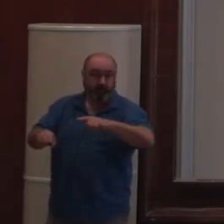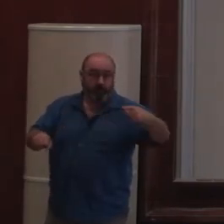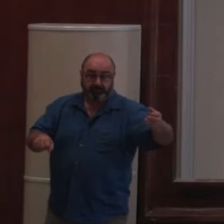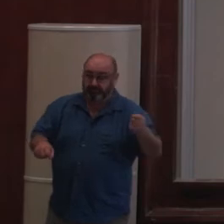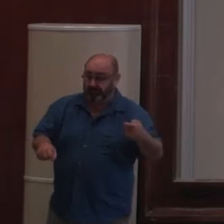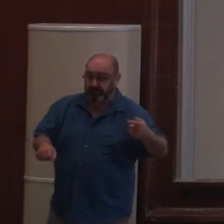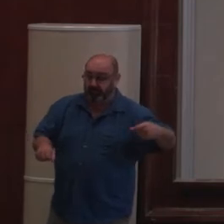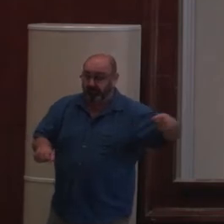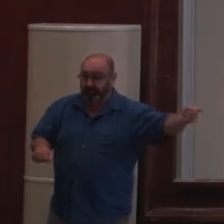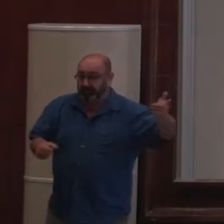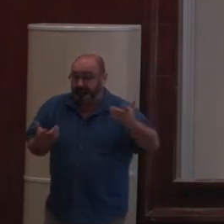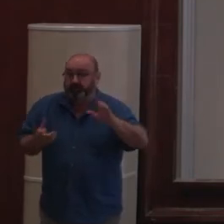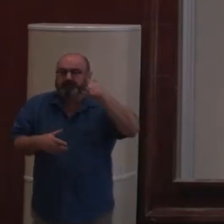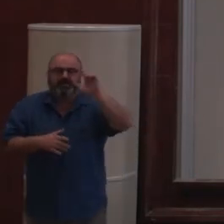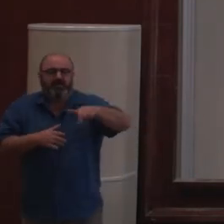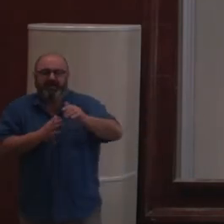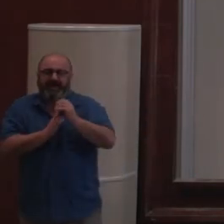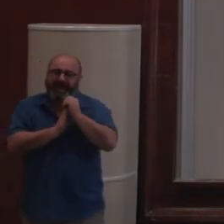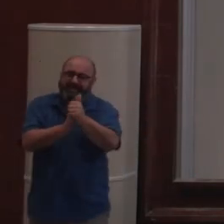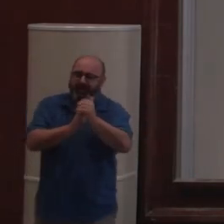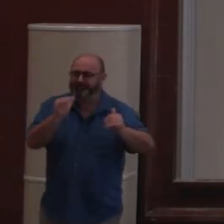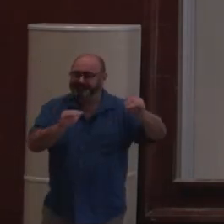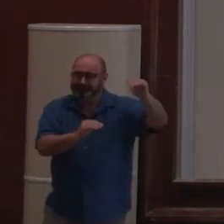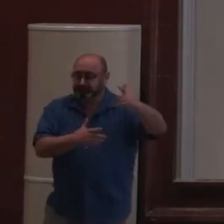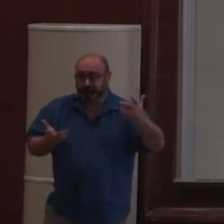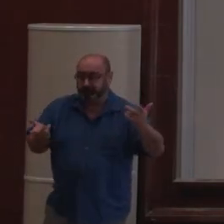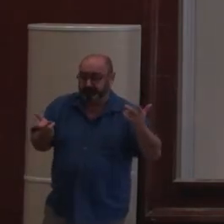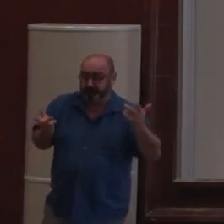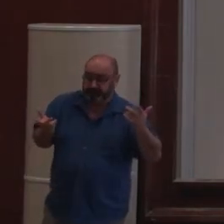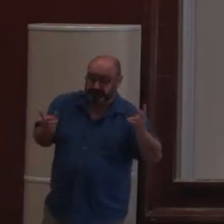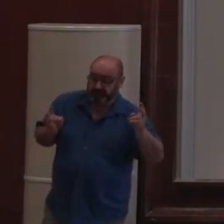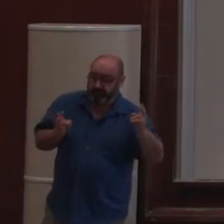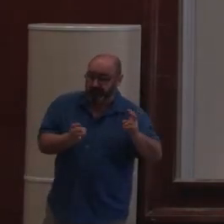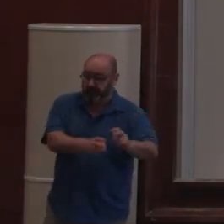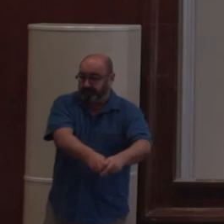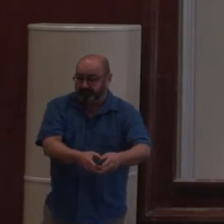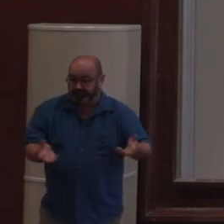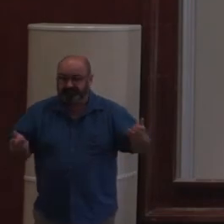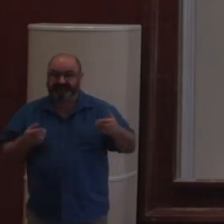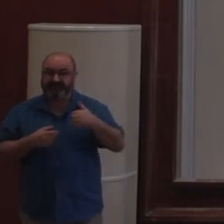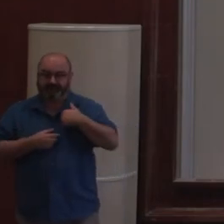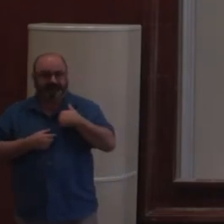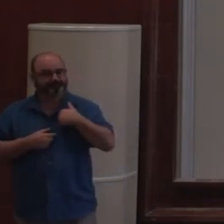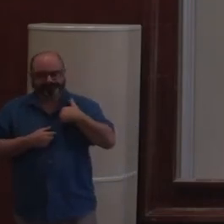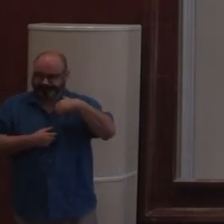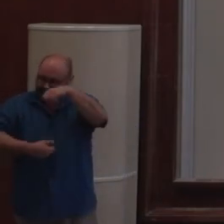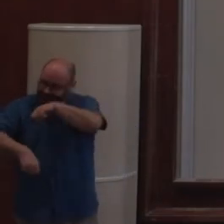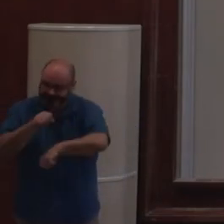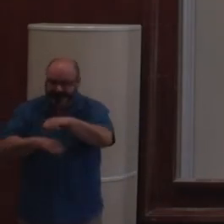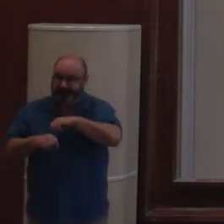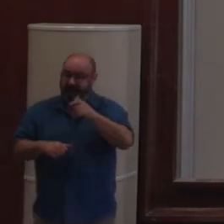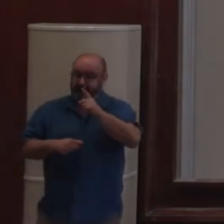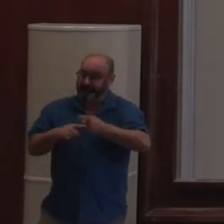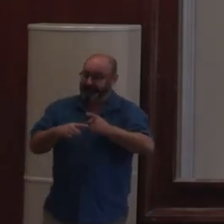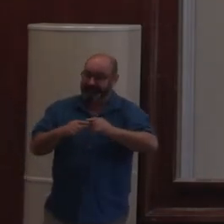Même les leaders, on va dire, du projet sont de plus en plus discrets. Donc, on a pris la chose en main. Et il a une partie de la